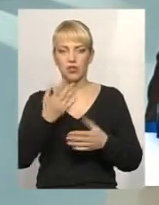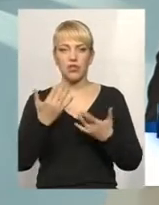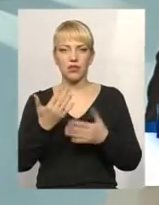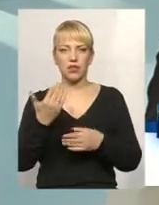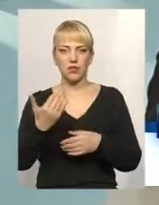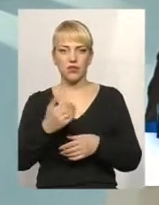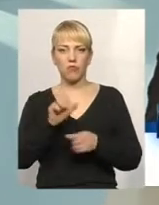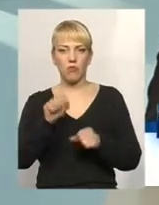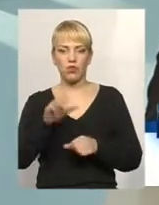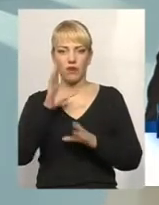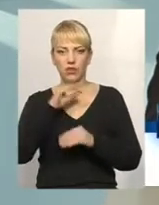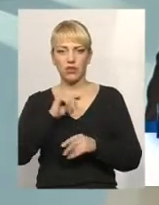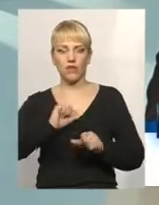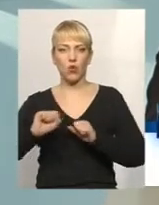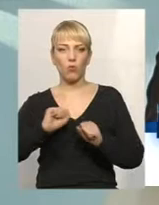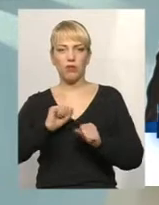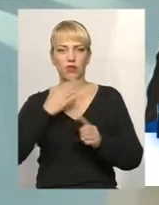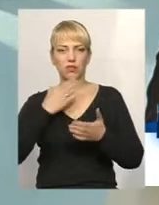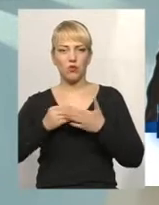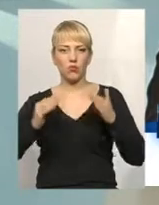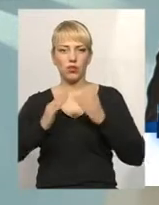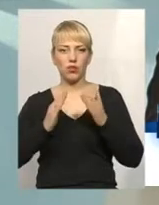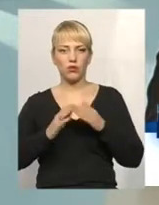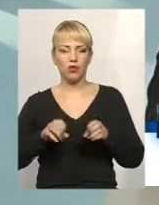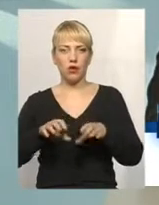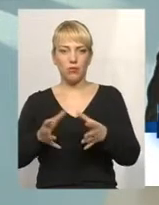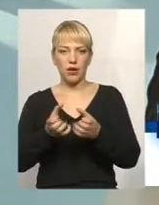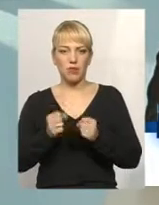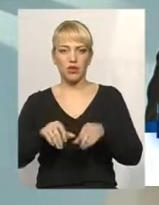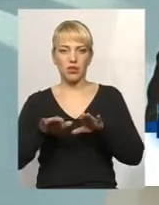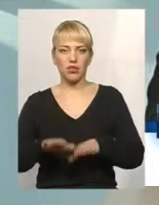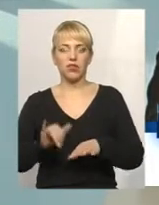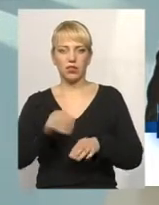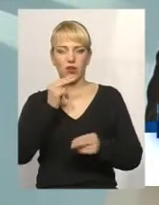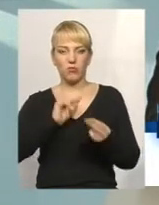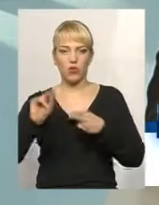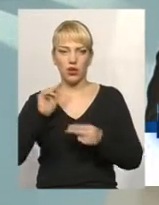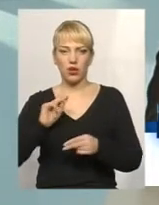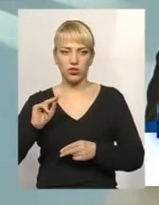ви можете ефективно управляти своїм будинком, приймати рішення і покращити